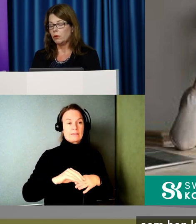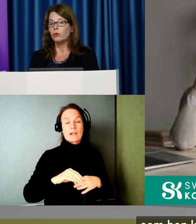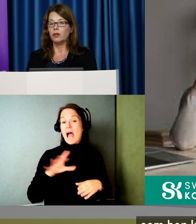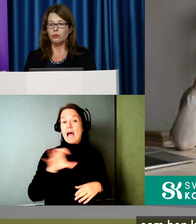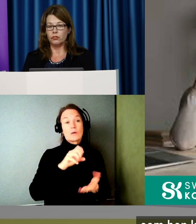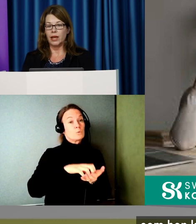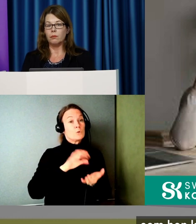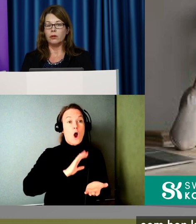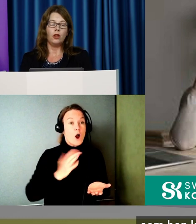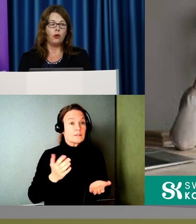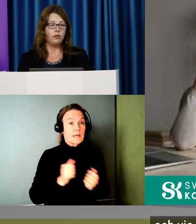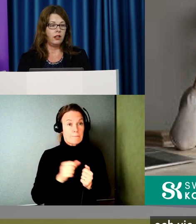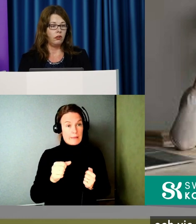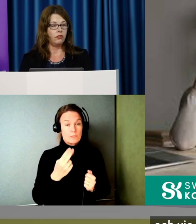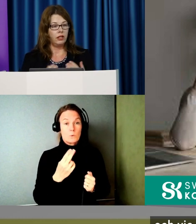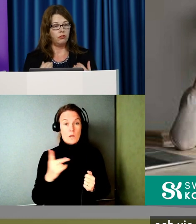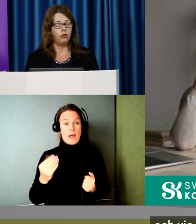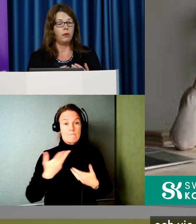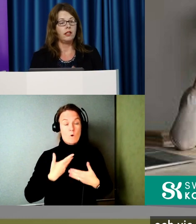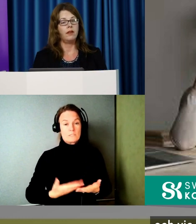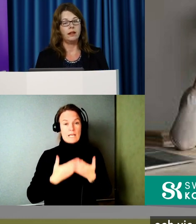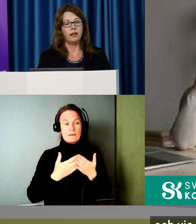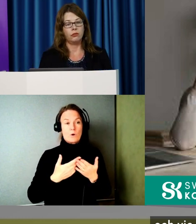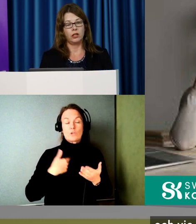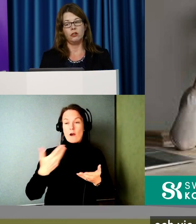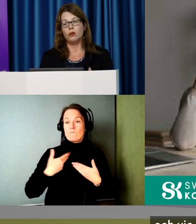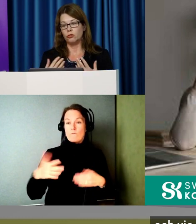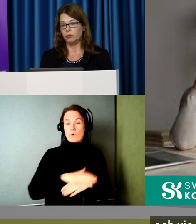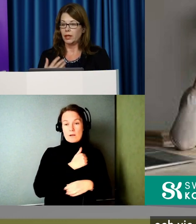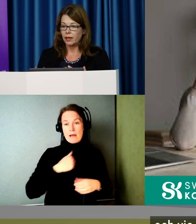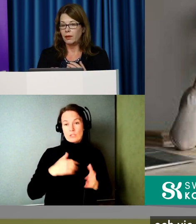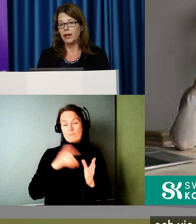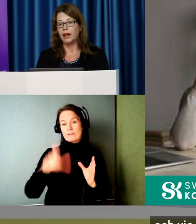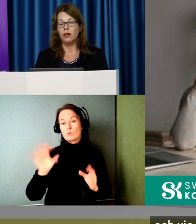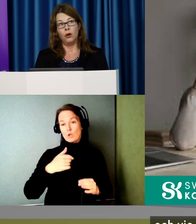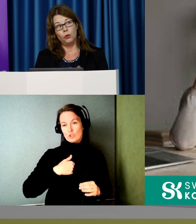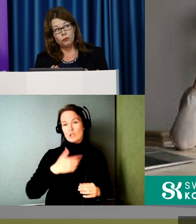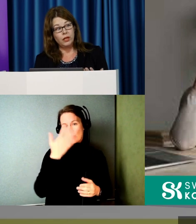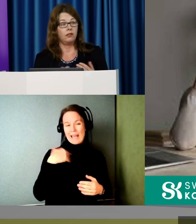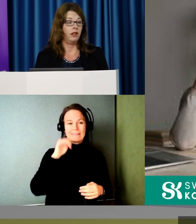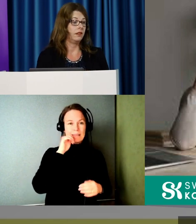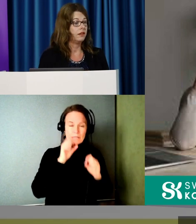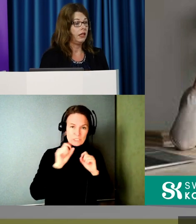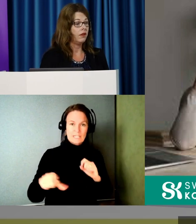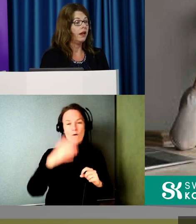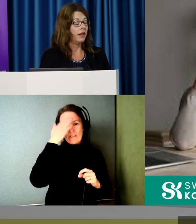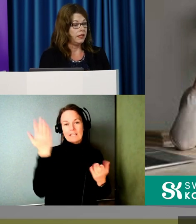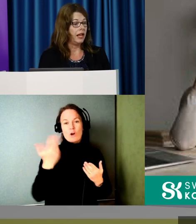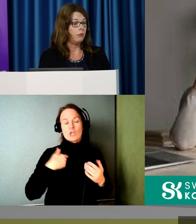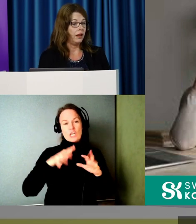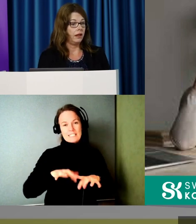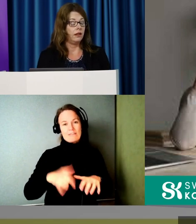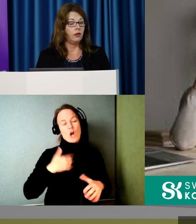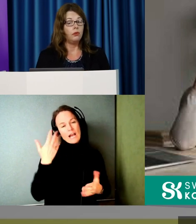Men hon kan då få hjälp. Och vid att jag får in en fullmakt av henne så kan jag då som kan mejla och vet vad jag ska skriva,